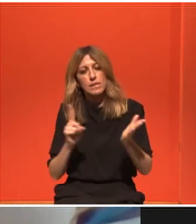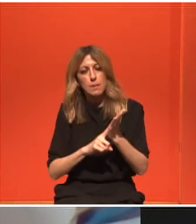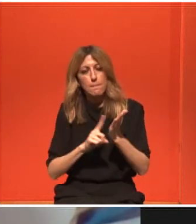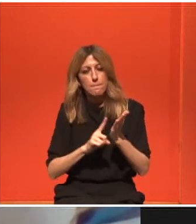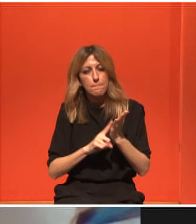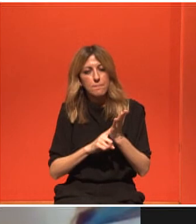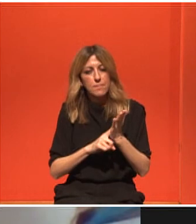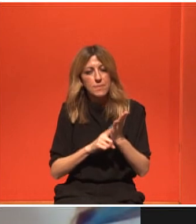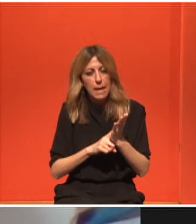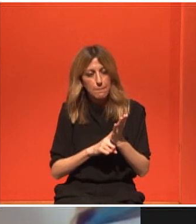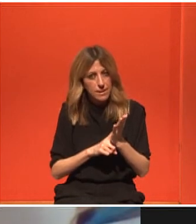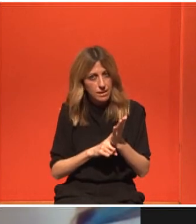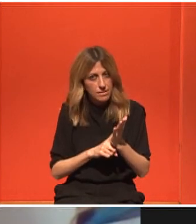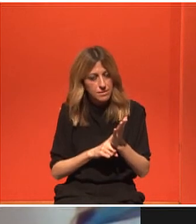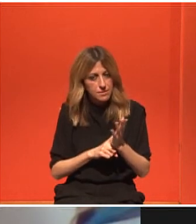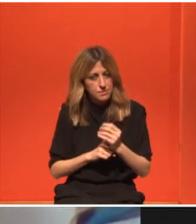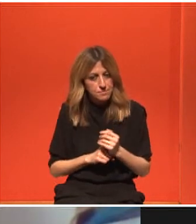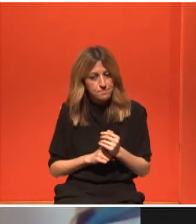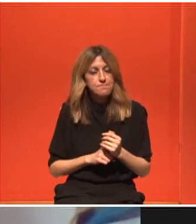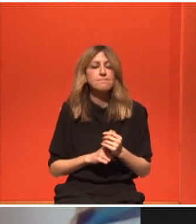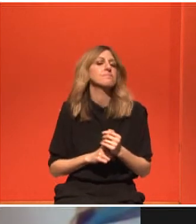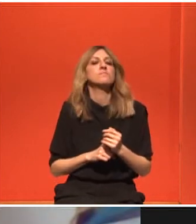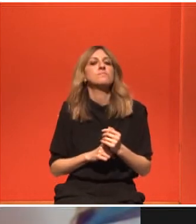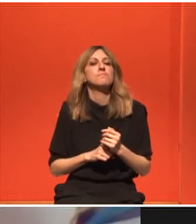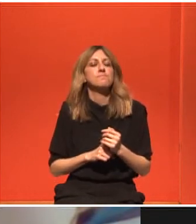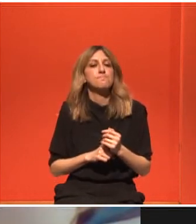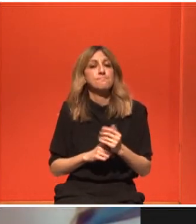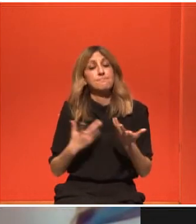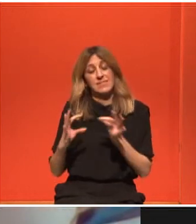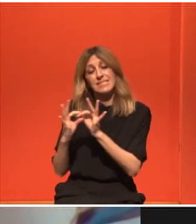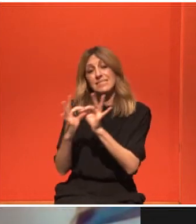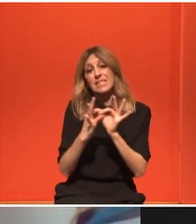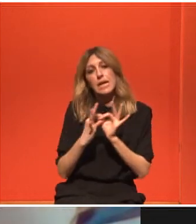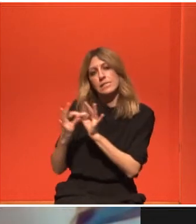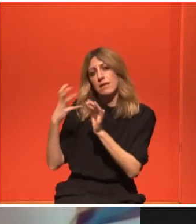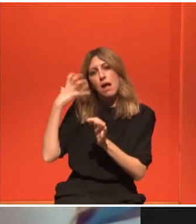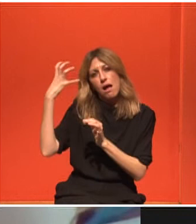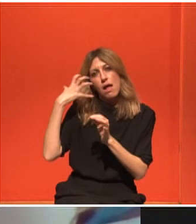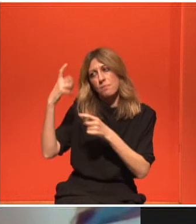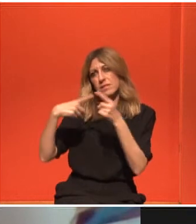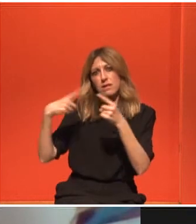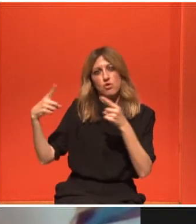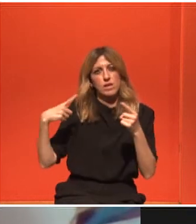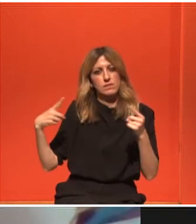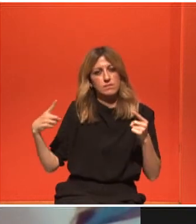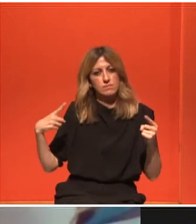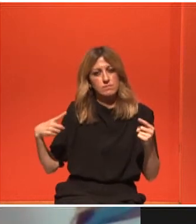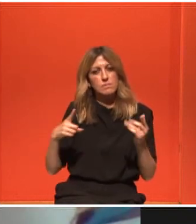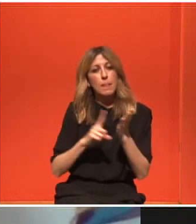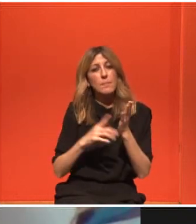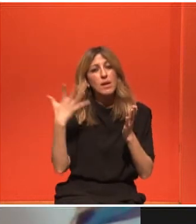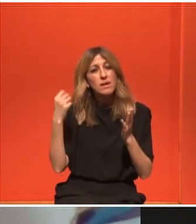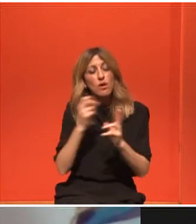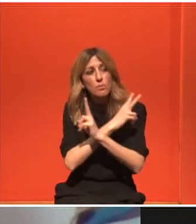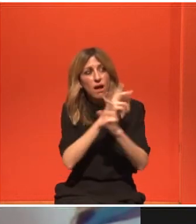την ικανότητα και γι' αυτό θέλει η συνεργασία των επιστημόνων να έχεις μια σαφή αντίληψη τι